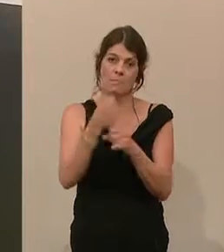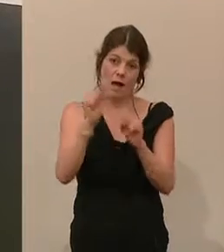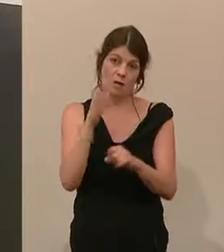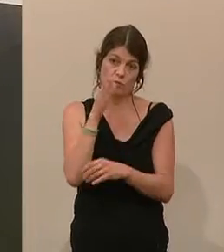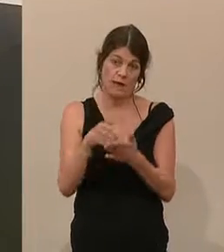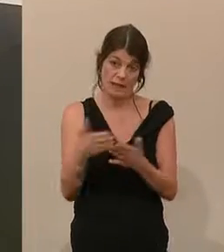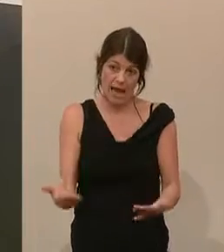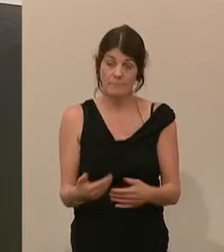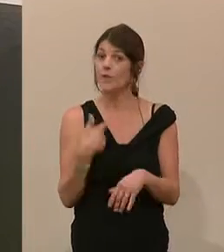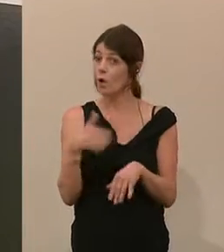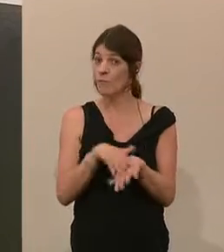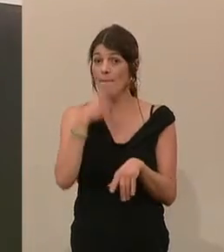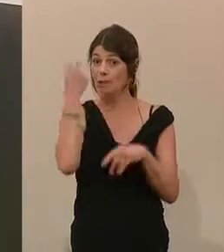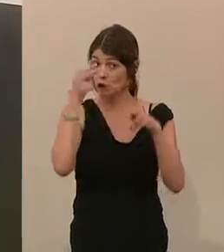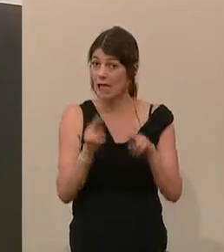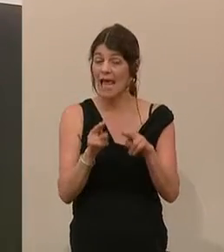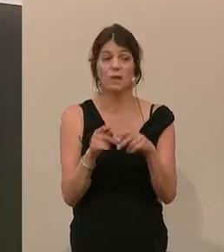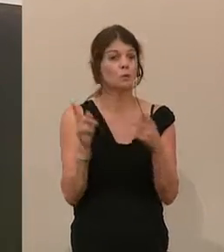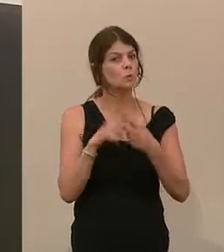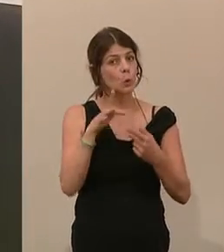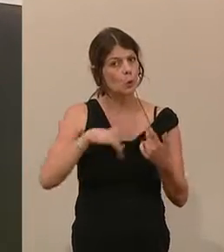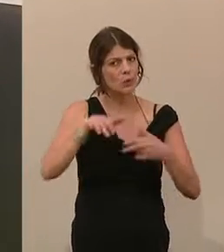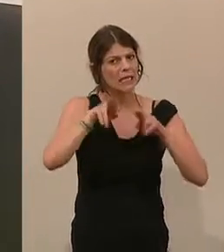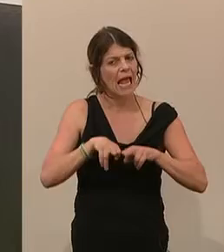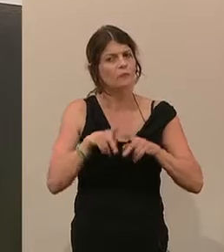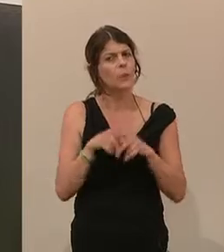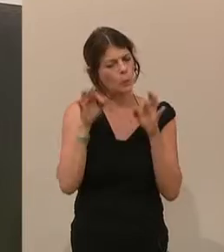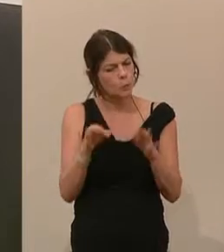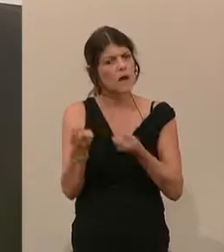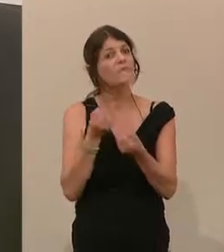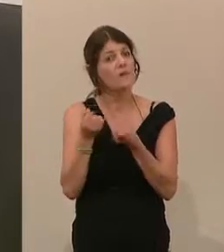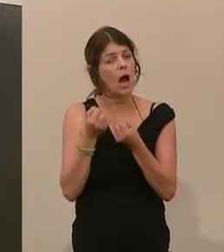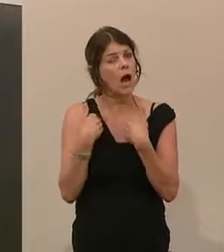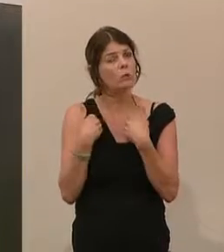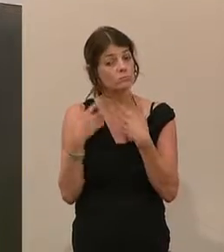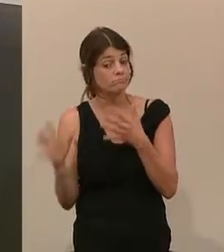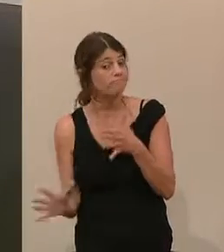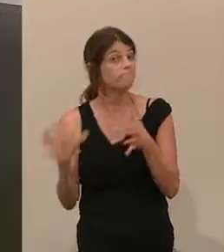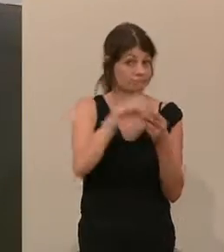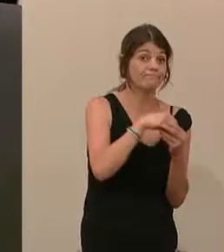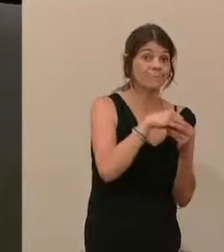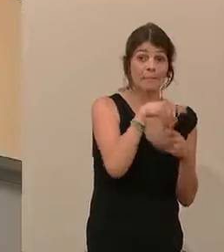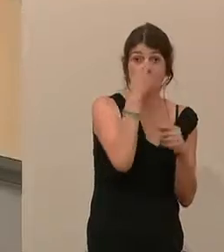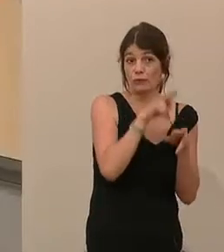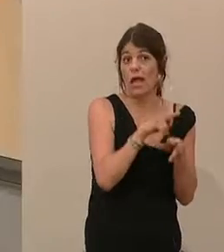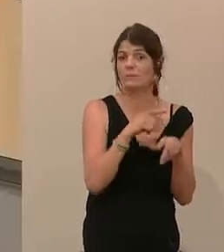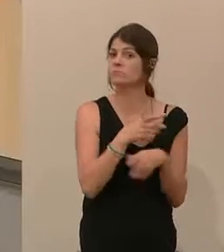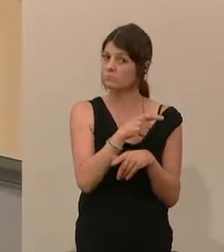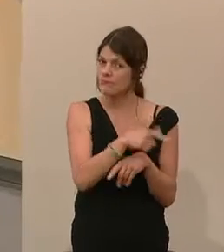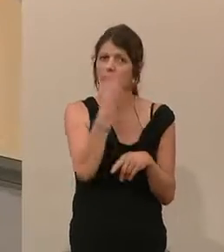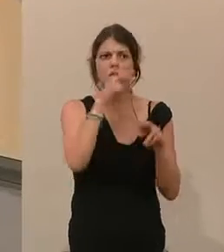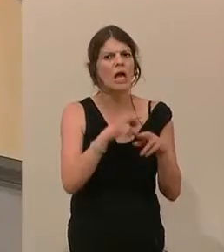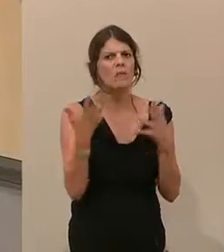Ich meine, dass Menschenrechte und das Grundrecht auf gute Verwaltung, würde ich im großen Bogen dazuzählen, dort beginnen,